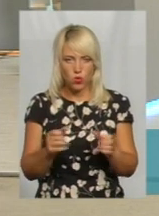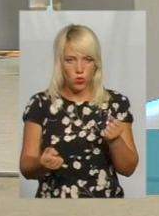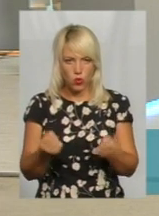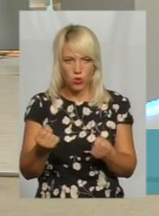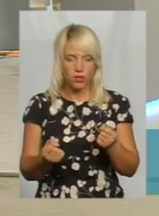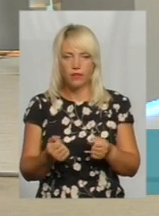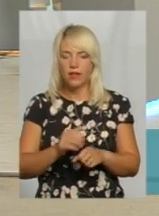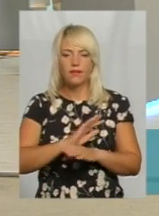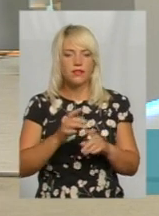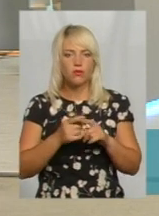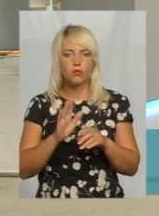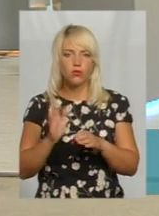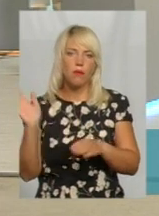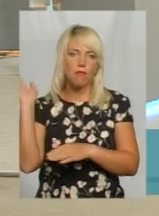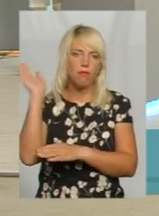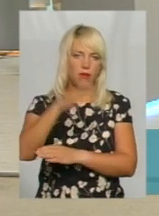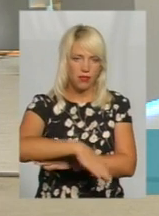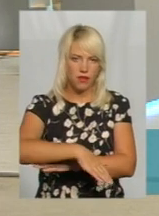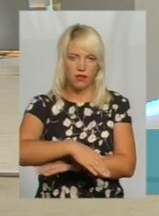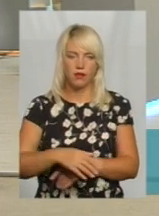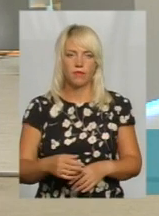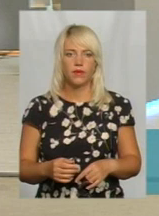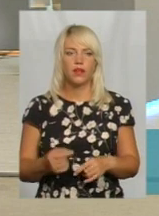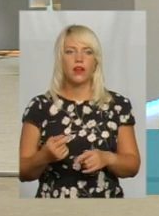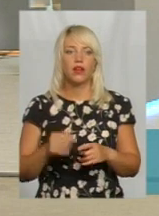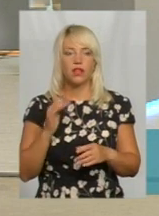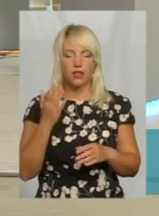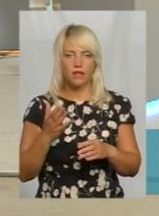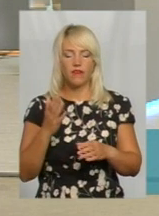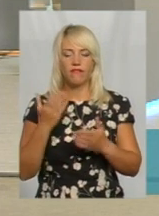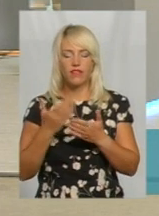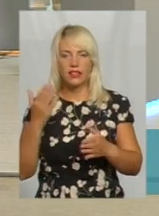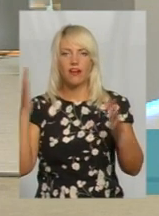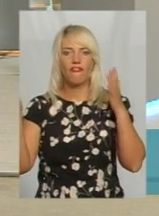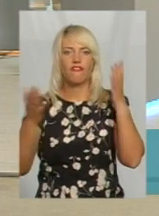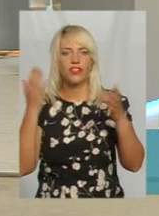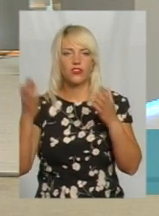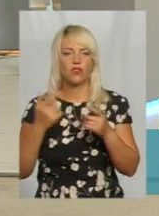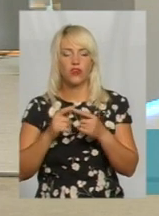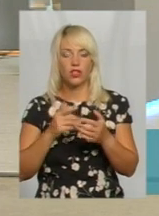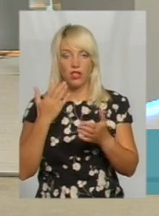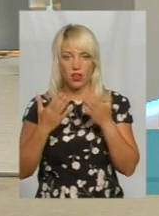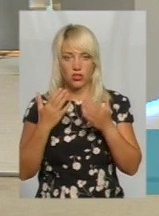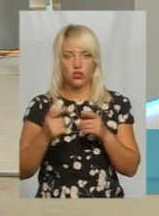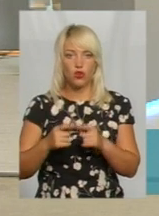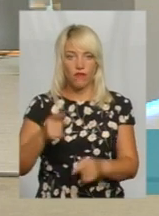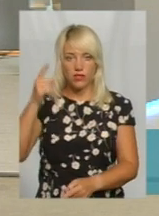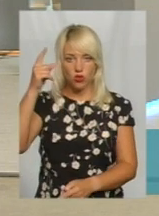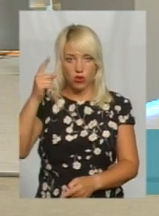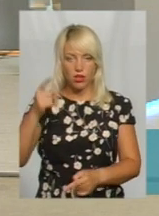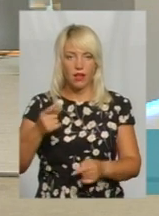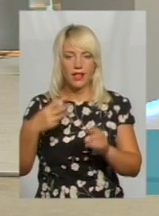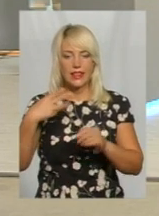будуть падати на проїзну частину. Вони дістануть до проїзної Від вітру вони знаходяться на відстані, якщо висота дерева 30